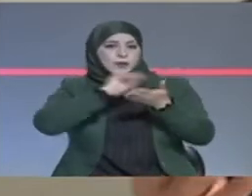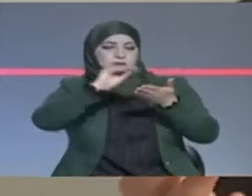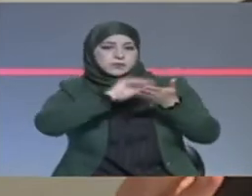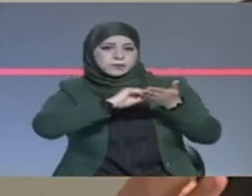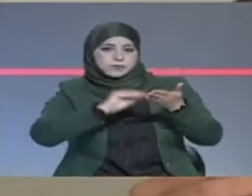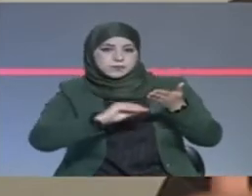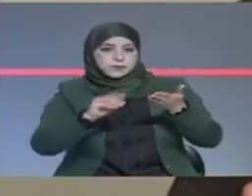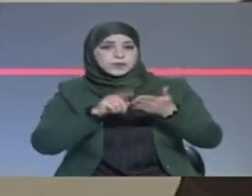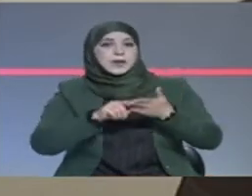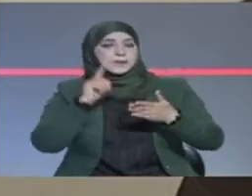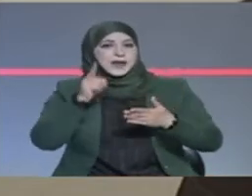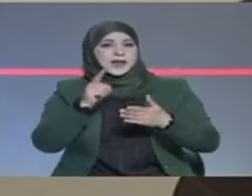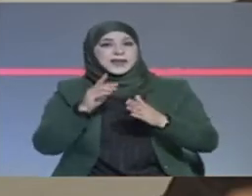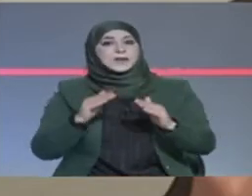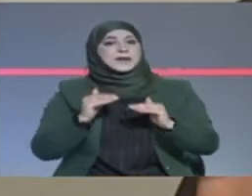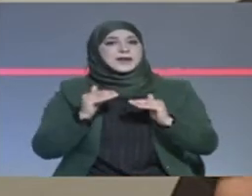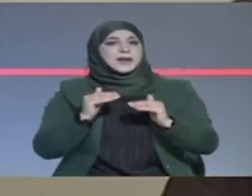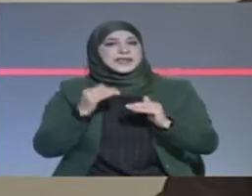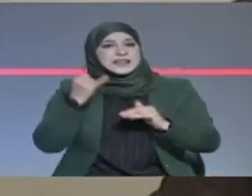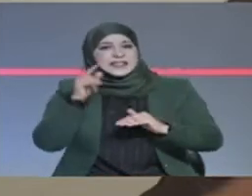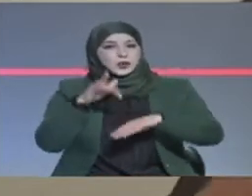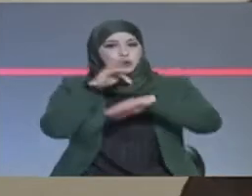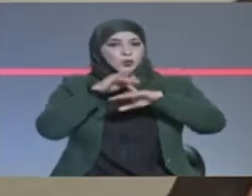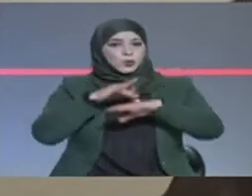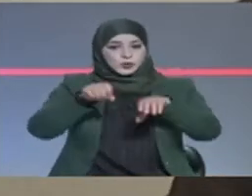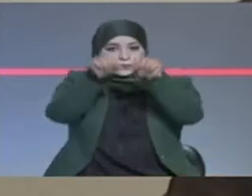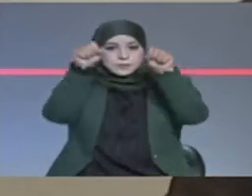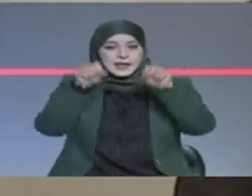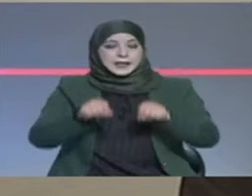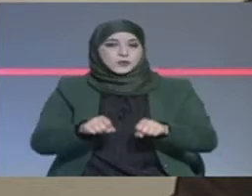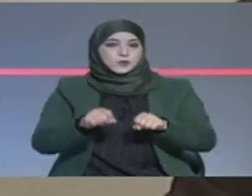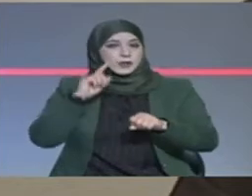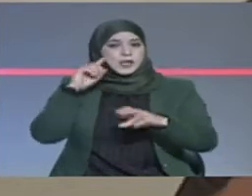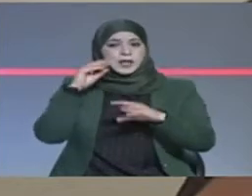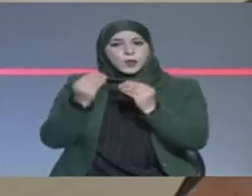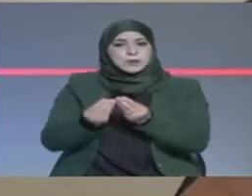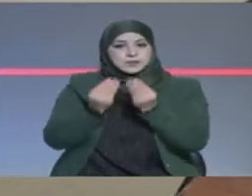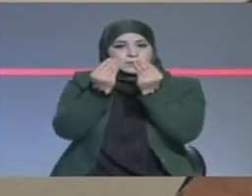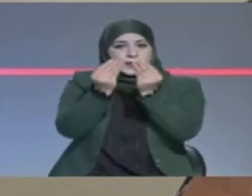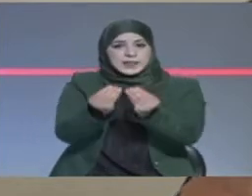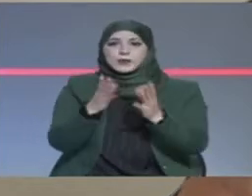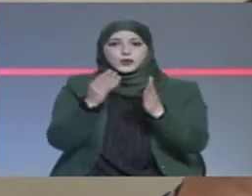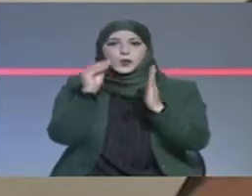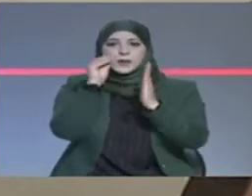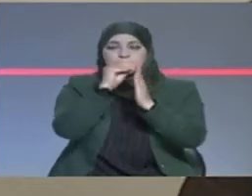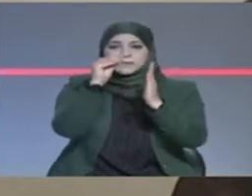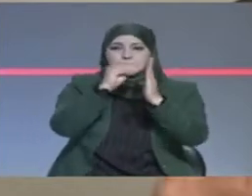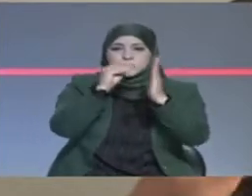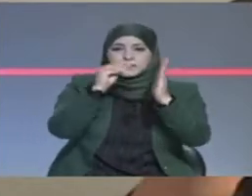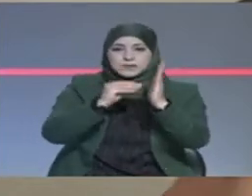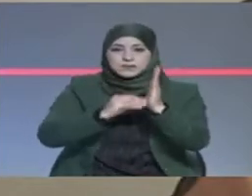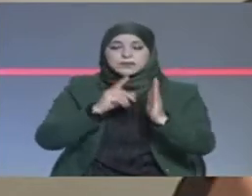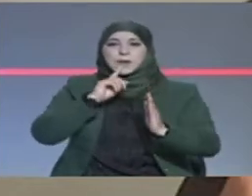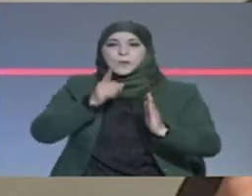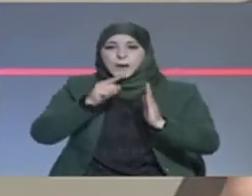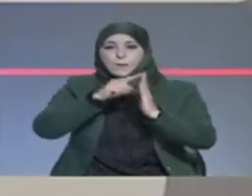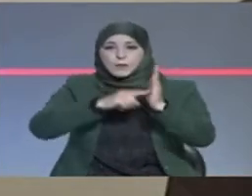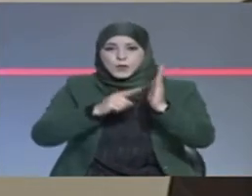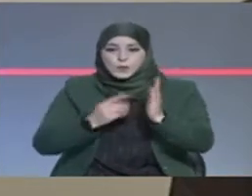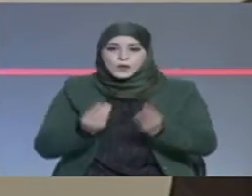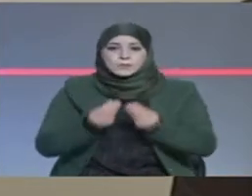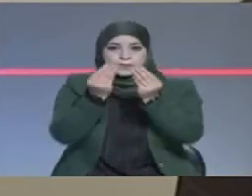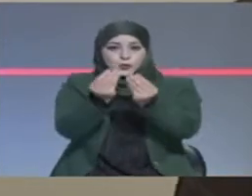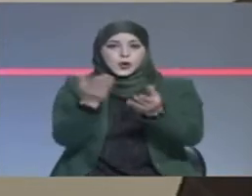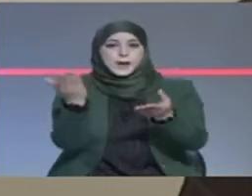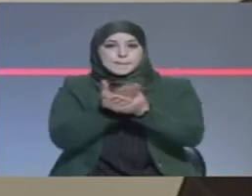يعني دعوة تجاوز السلطة أو توقيف تنفيذ قدم جملة من المطاعن جملة من المستندات